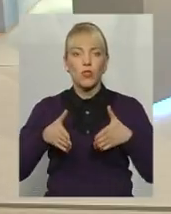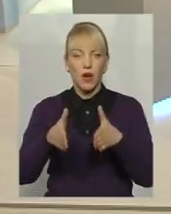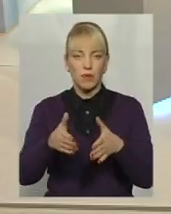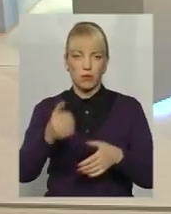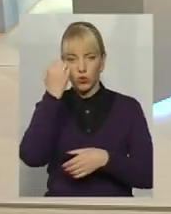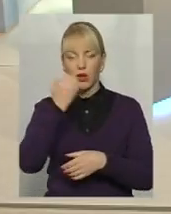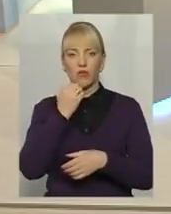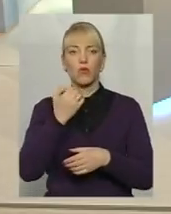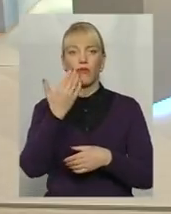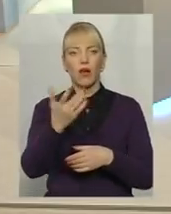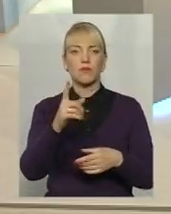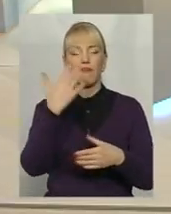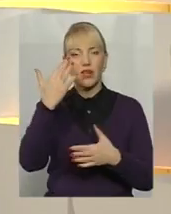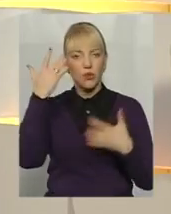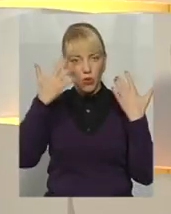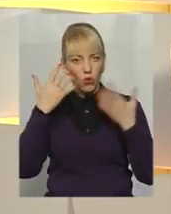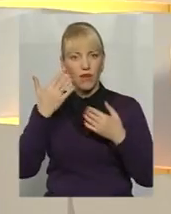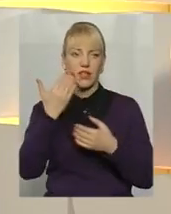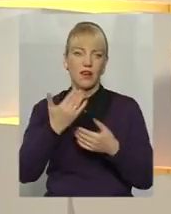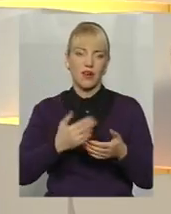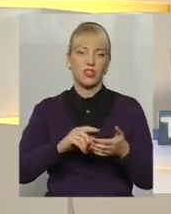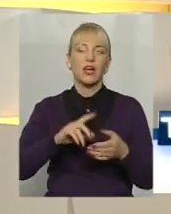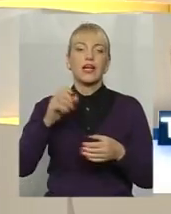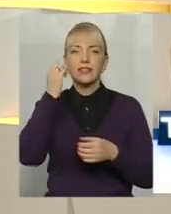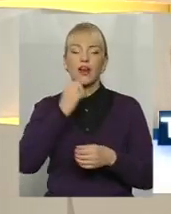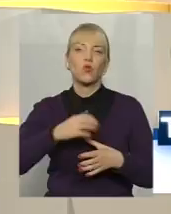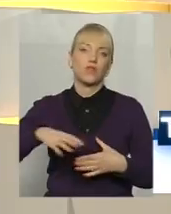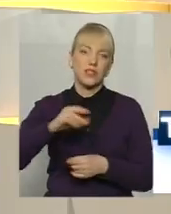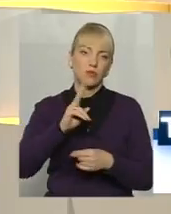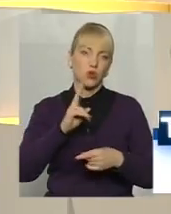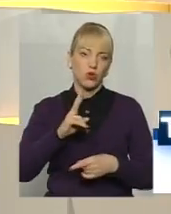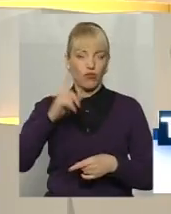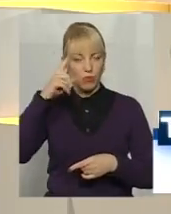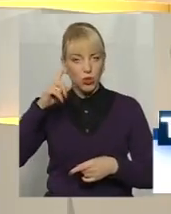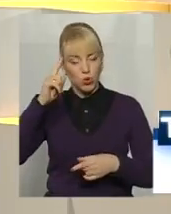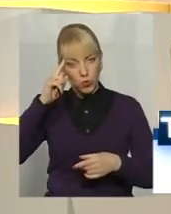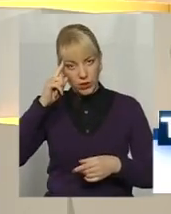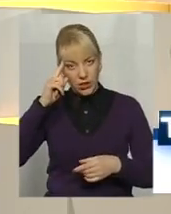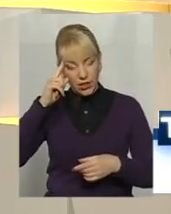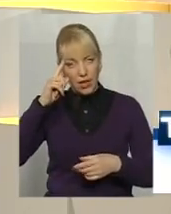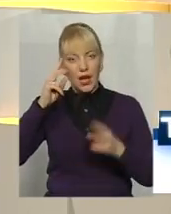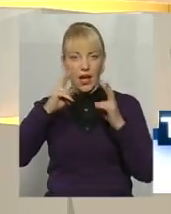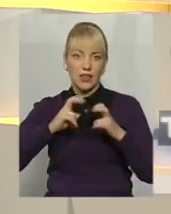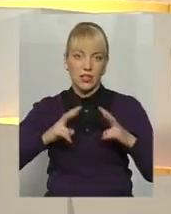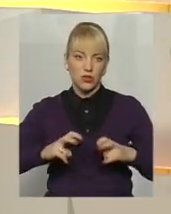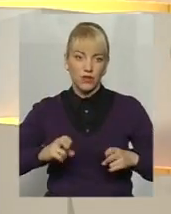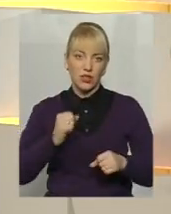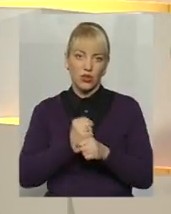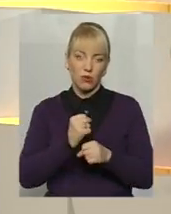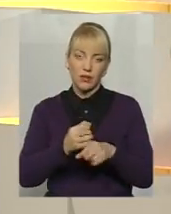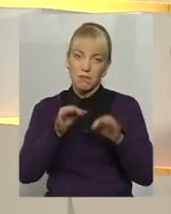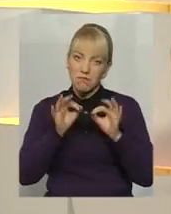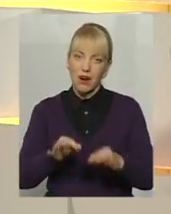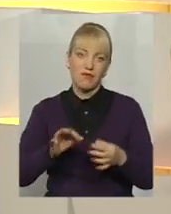Дякую вам за ваші міркування, за ваші думки. Дякую усім, хто вміє думати, аналізувати, робити